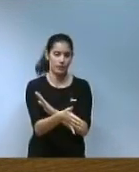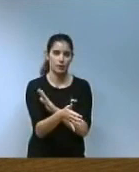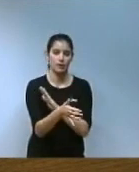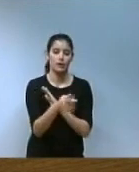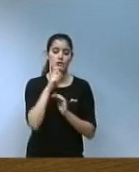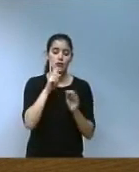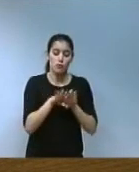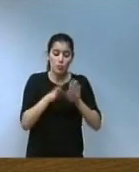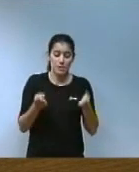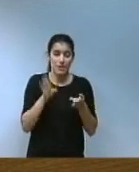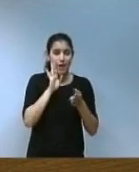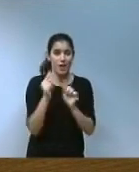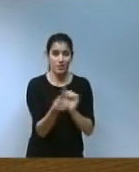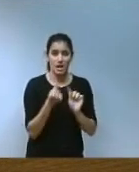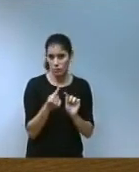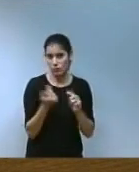el diàleg